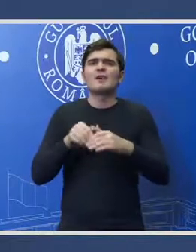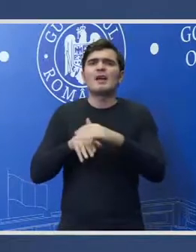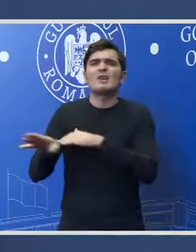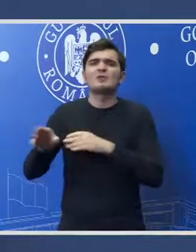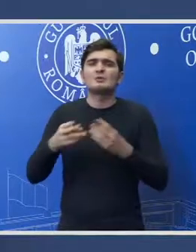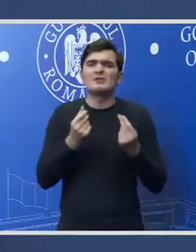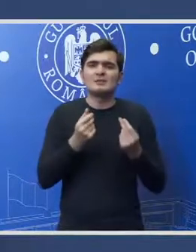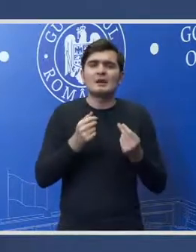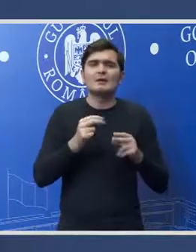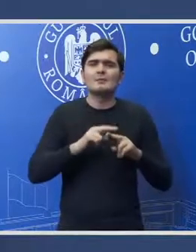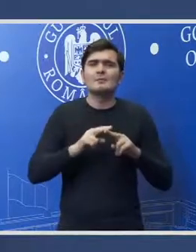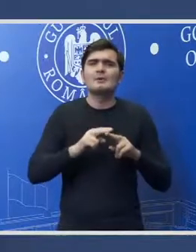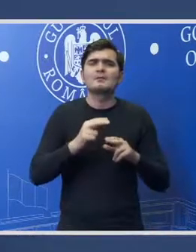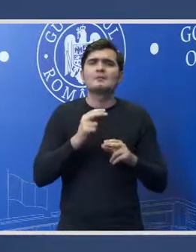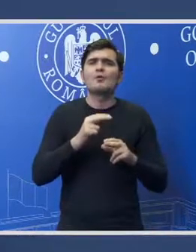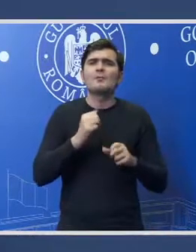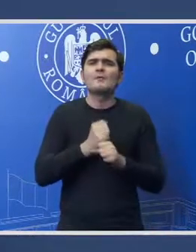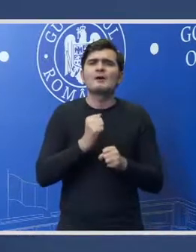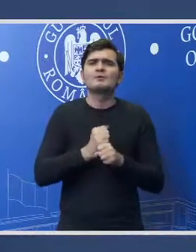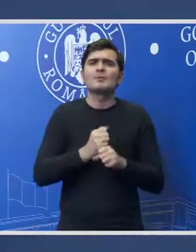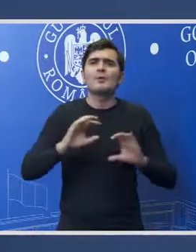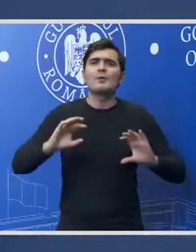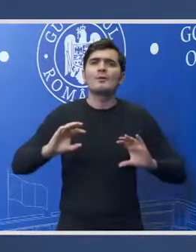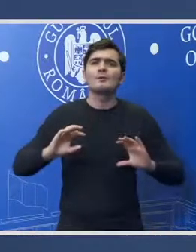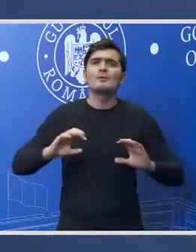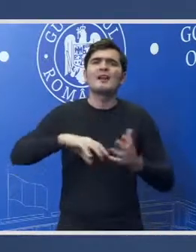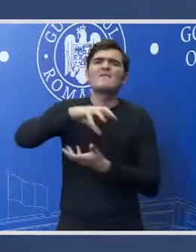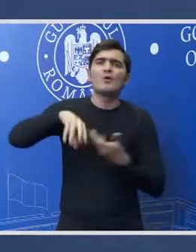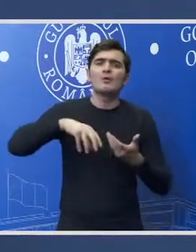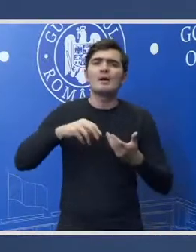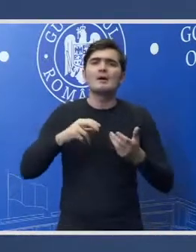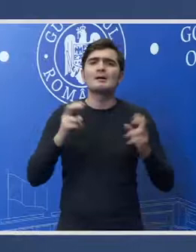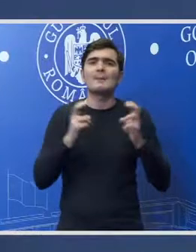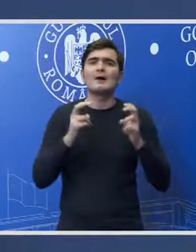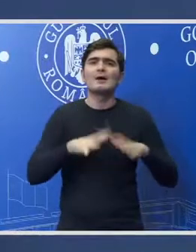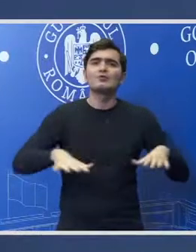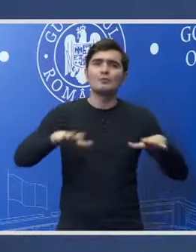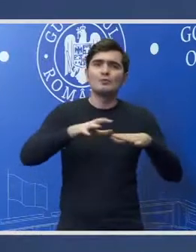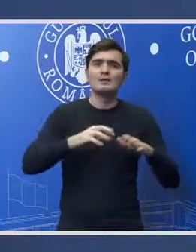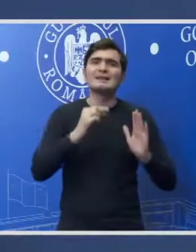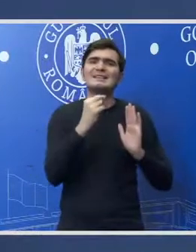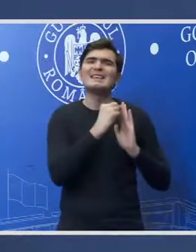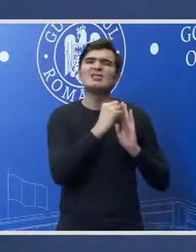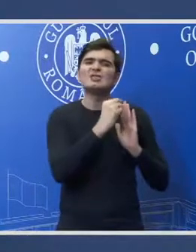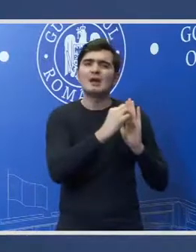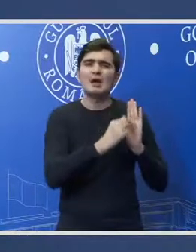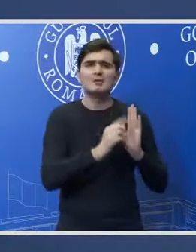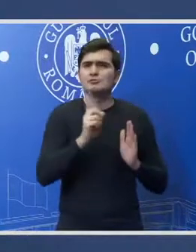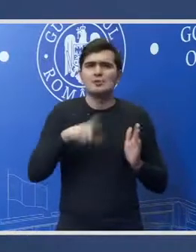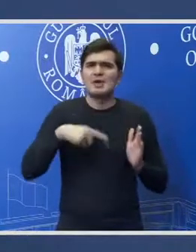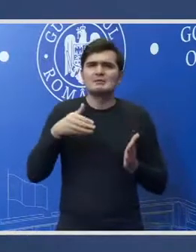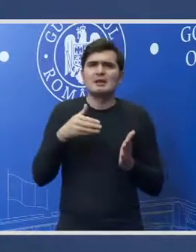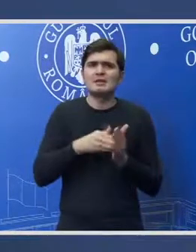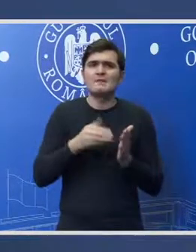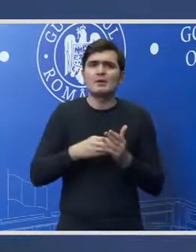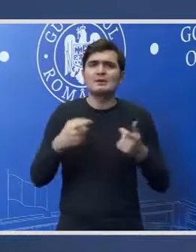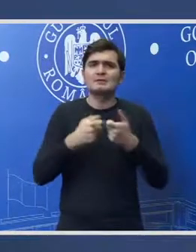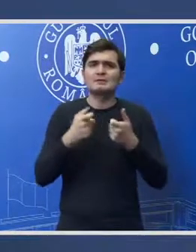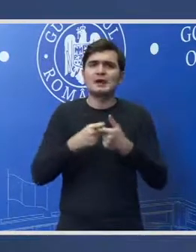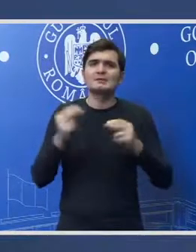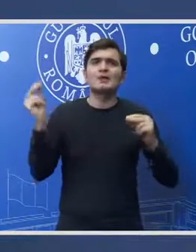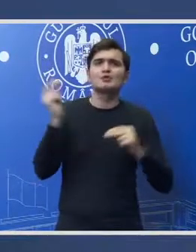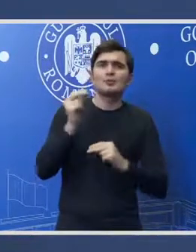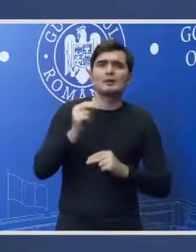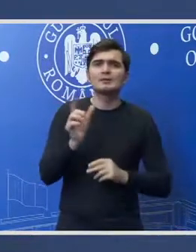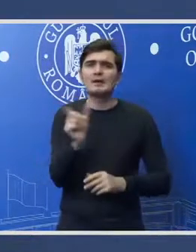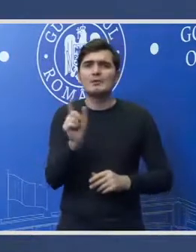aparatului public și prin reformă în aparatul public. Nu este nevoie să introducem taxe în perioada următoare. Venitele și